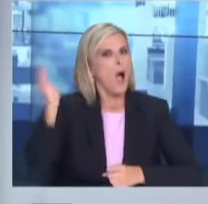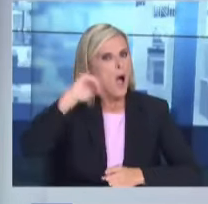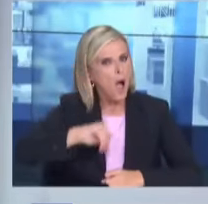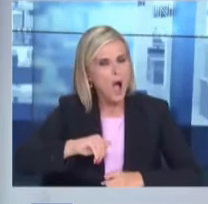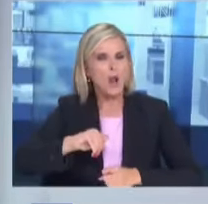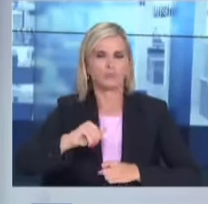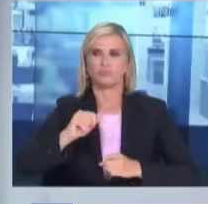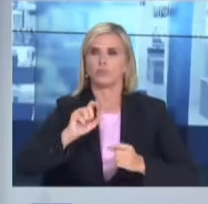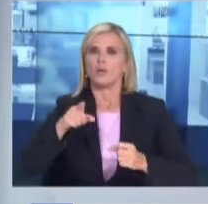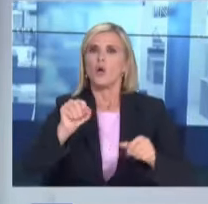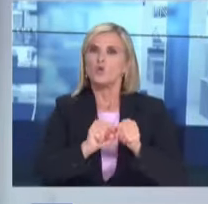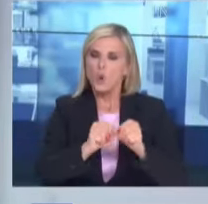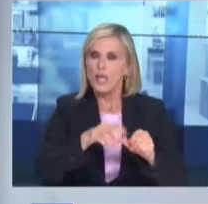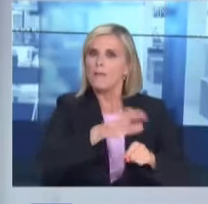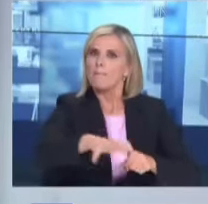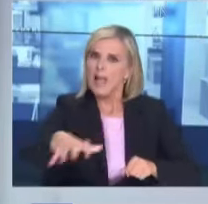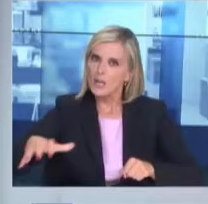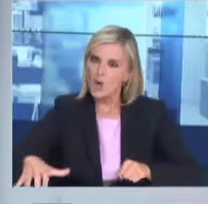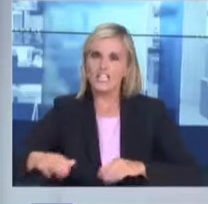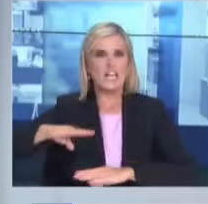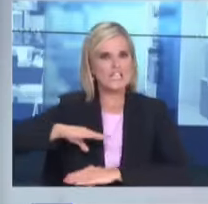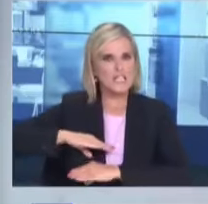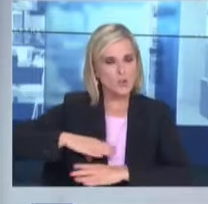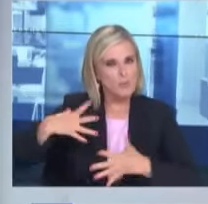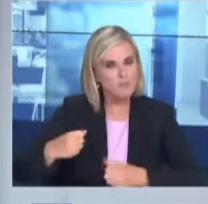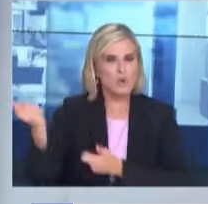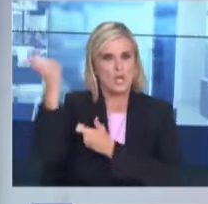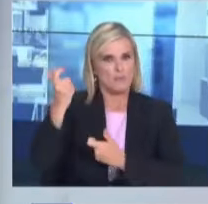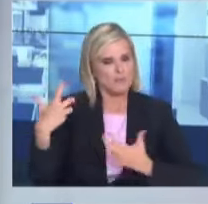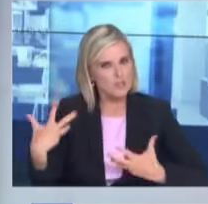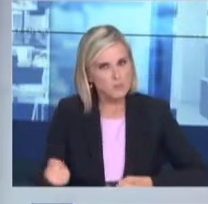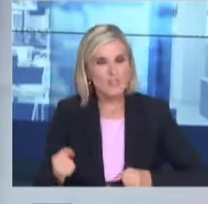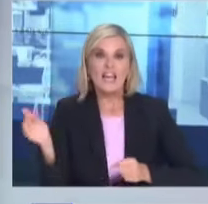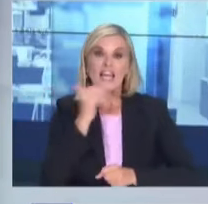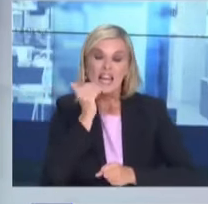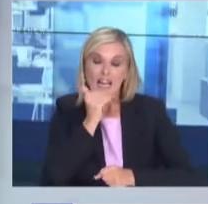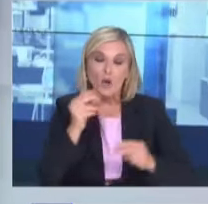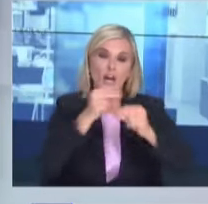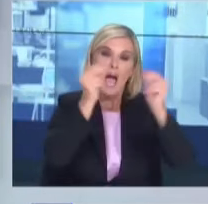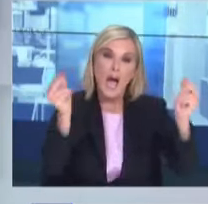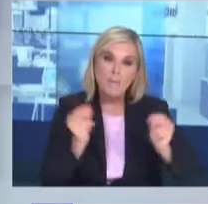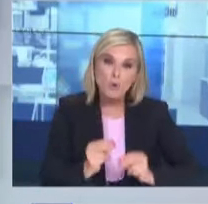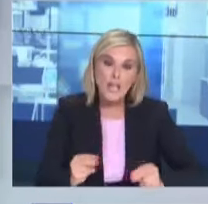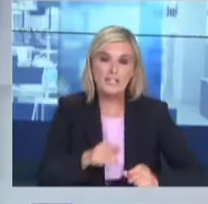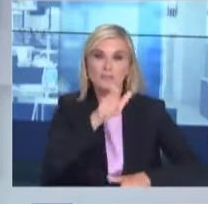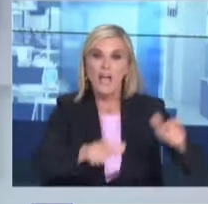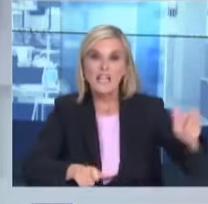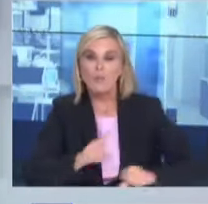σχηματισμούς γειτονικούς προκειμένου να συνδράμουν όσο μπορούν καλύτερα, αποτελεσματικότερα και γρηγορότερα στους πληγέντες πολίτες Σας ευχαριστώ πολύ